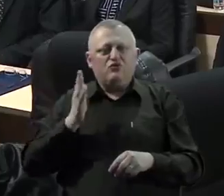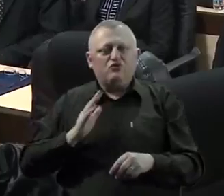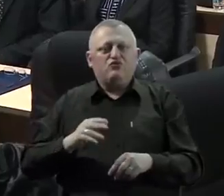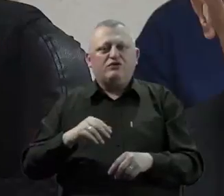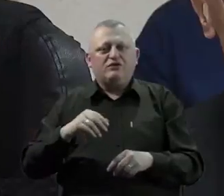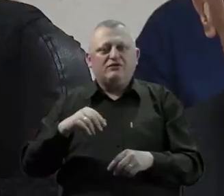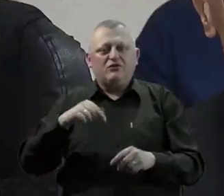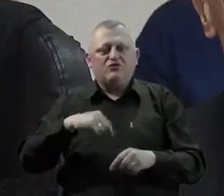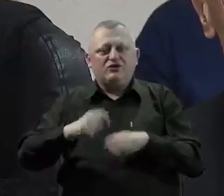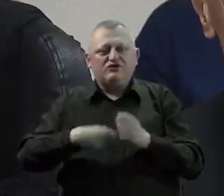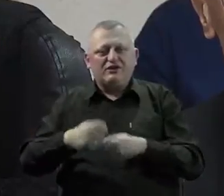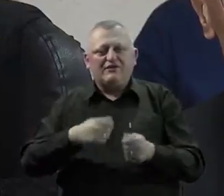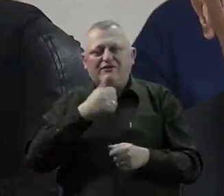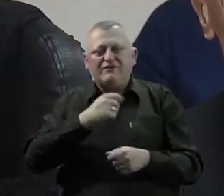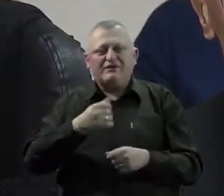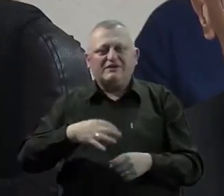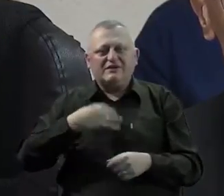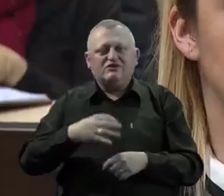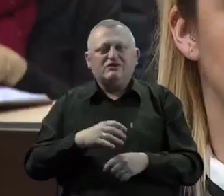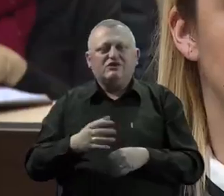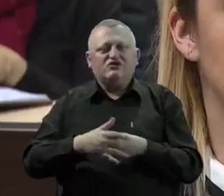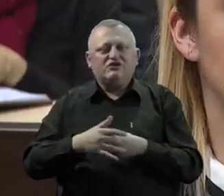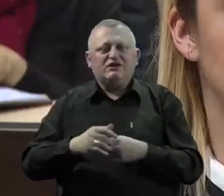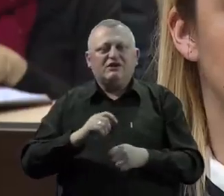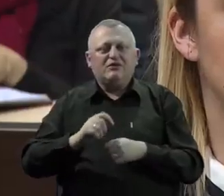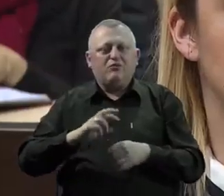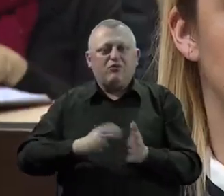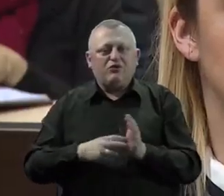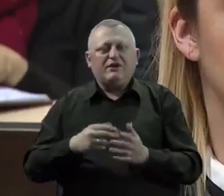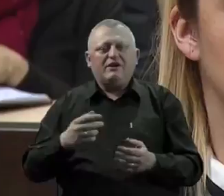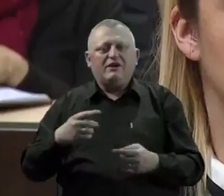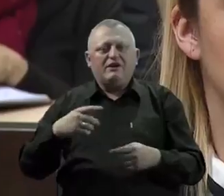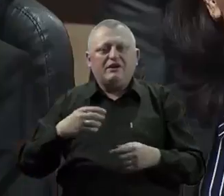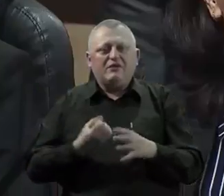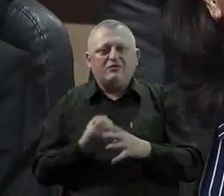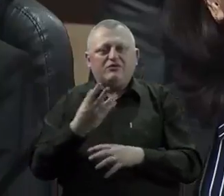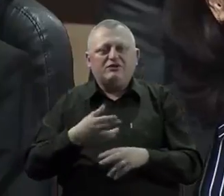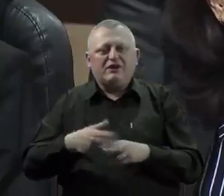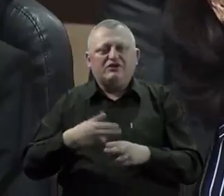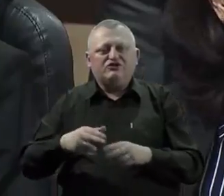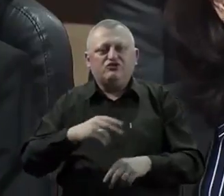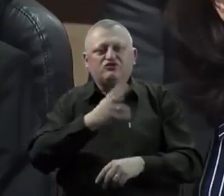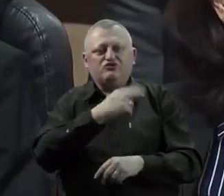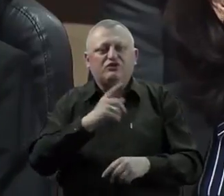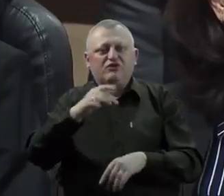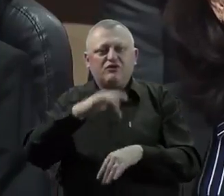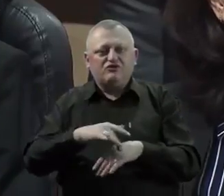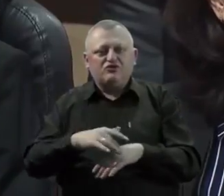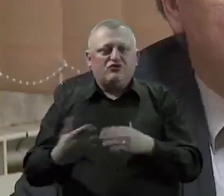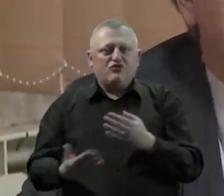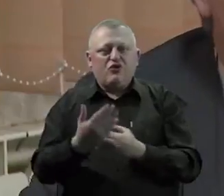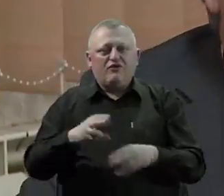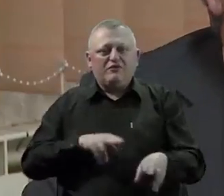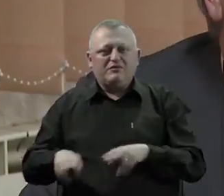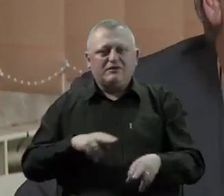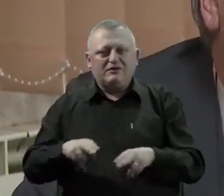kulture, unutarnjih poslova, financija, zdravstva, socijalne politike i rada te privrede razrišene su dužnosti, a na njihova mjesta imenovani su